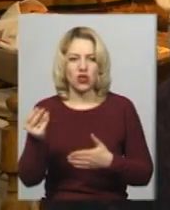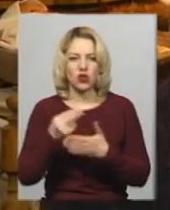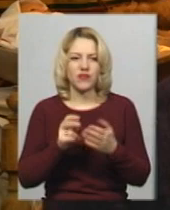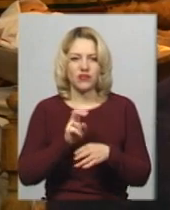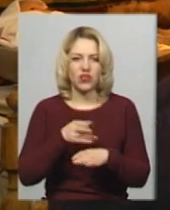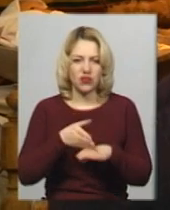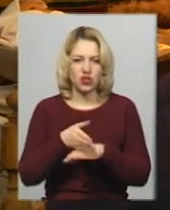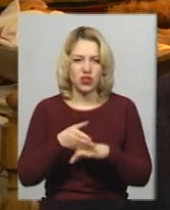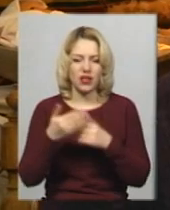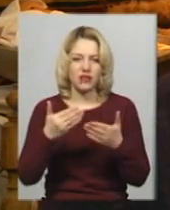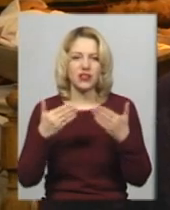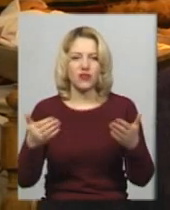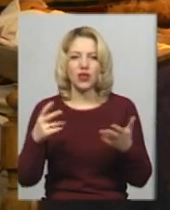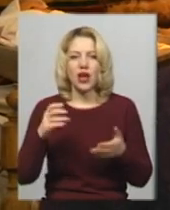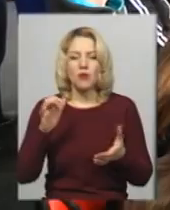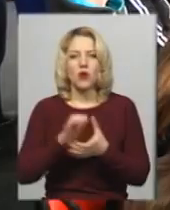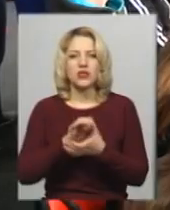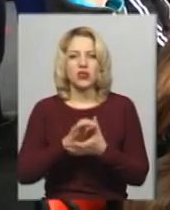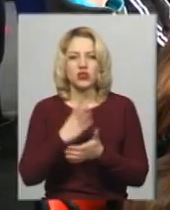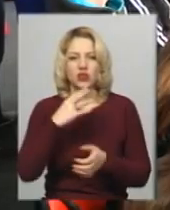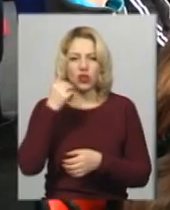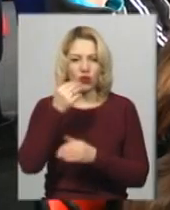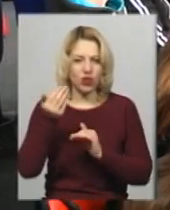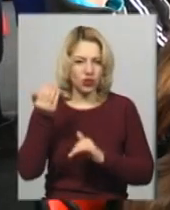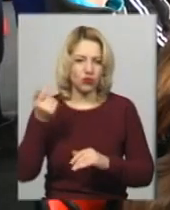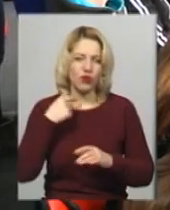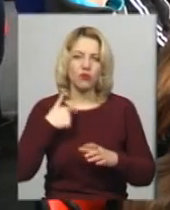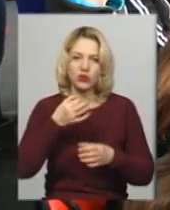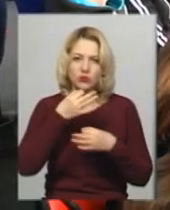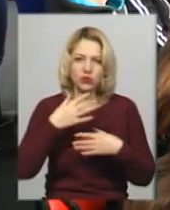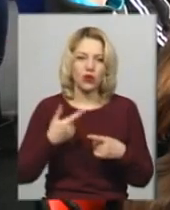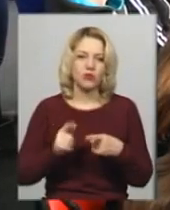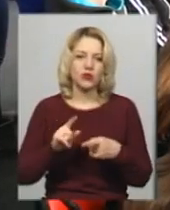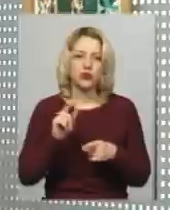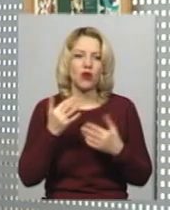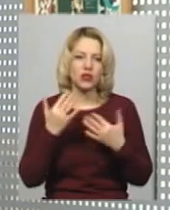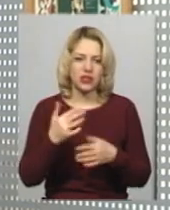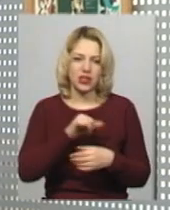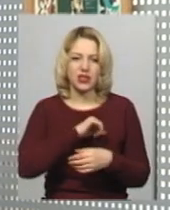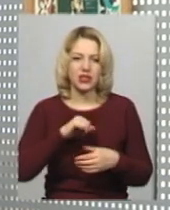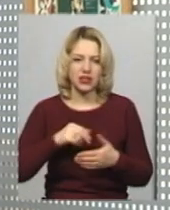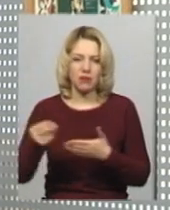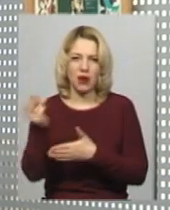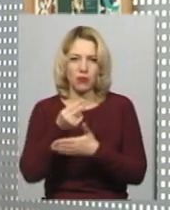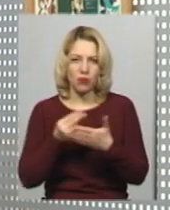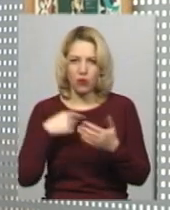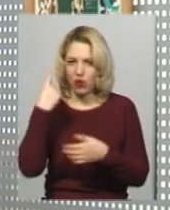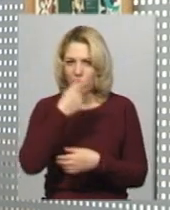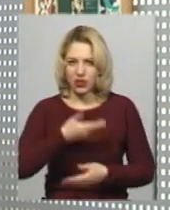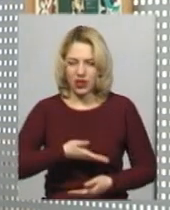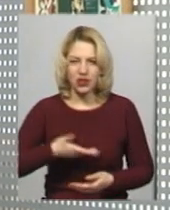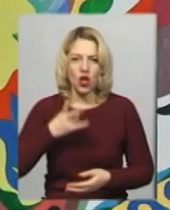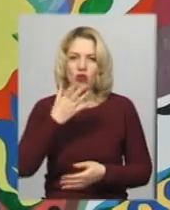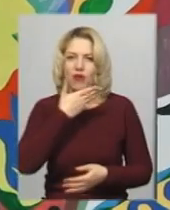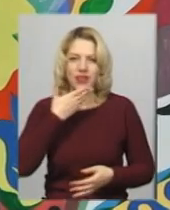виставки Наталія Степанюк познайомилася 4 роки тому. Каже, одразу ним захопилася, оскільки сама пише картини, хоча не є професійною художницею.